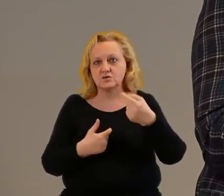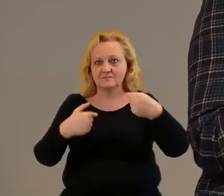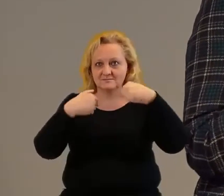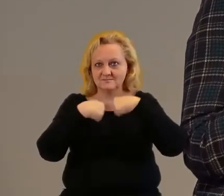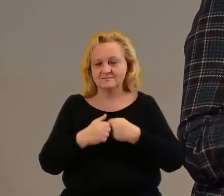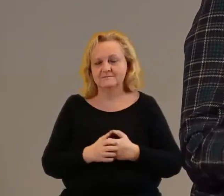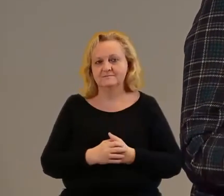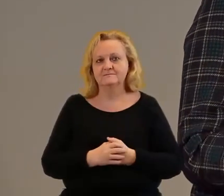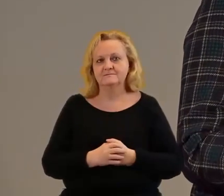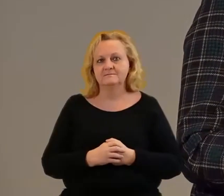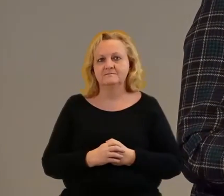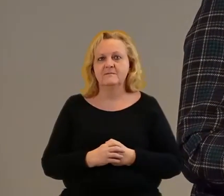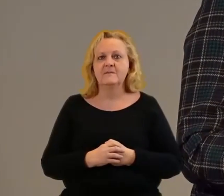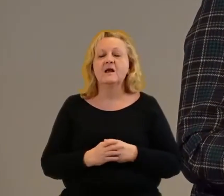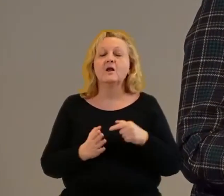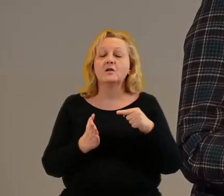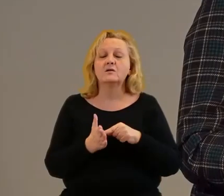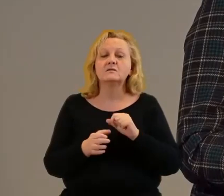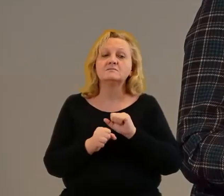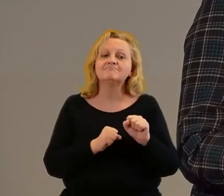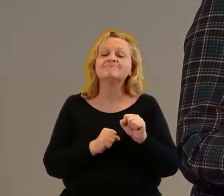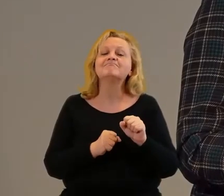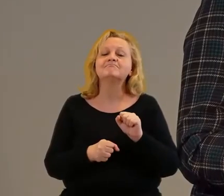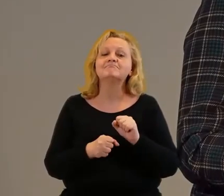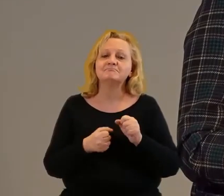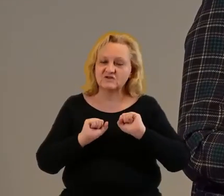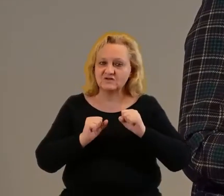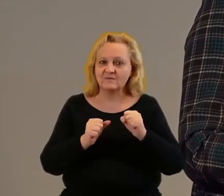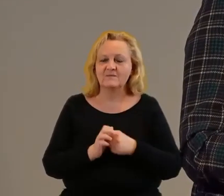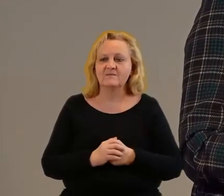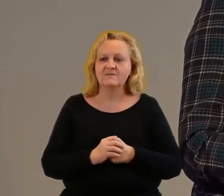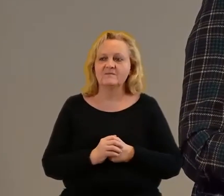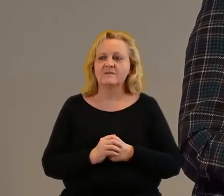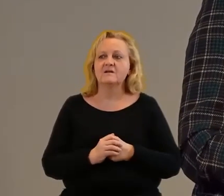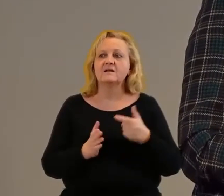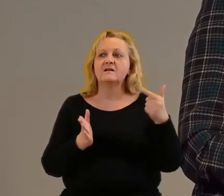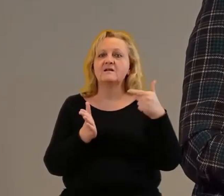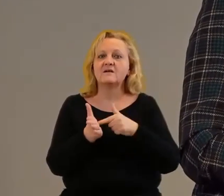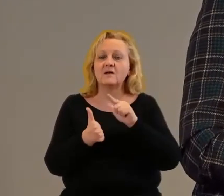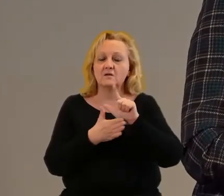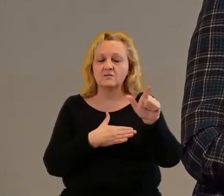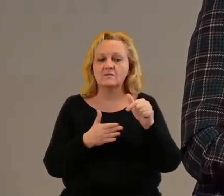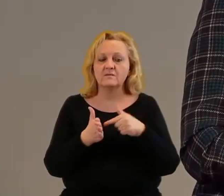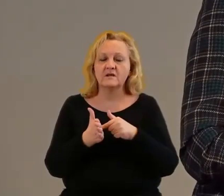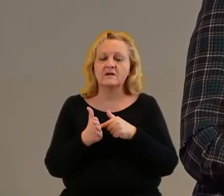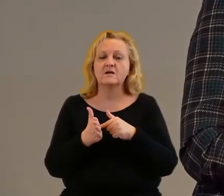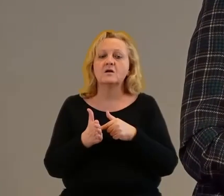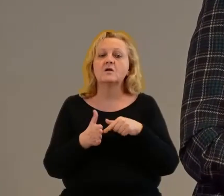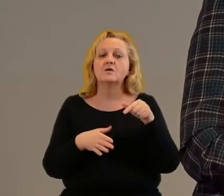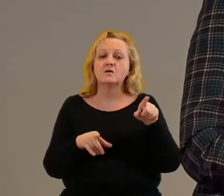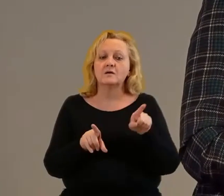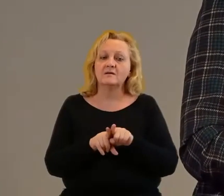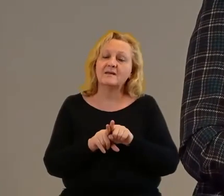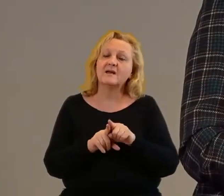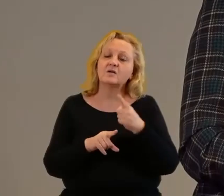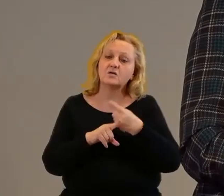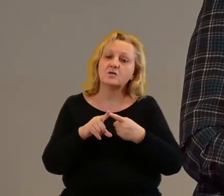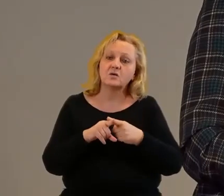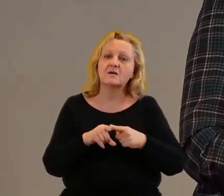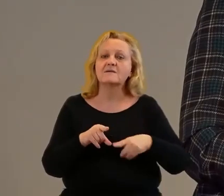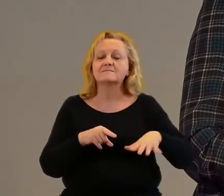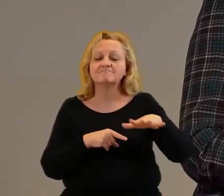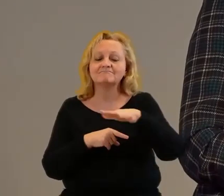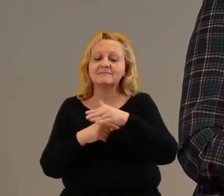nas. I tak to się właśnie działo. Rok 2012 to już też wyjście trochę poza ten teren